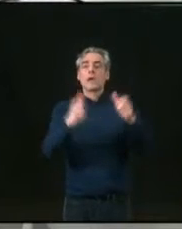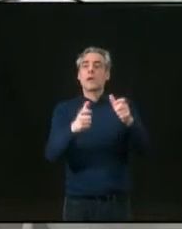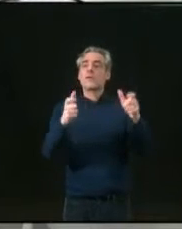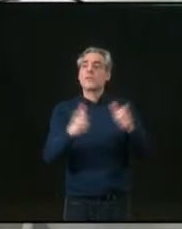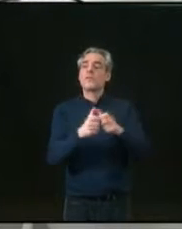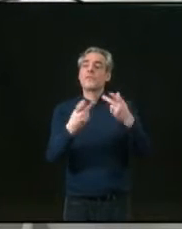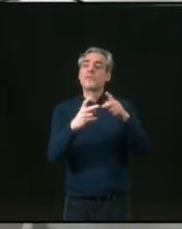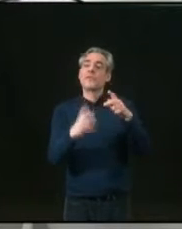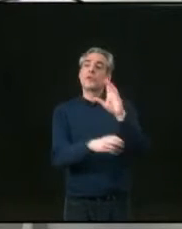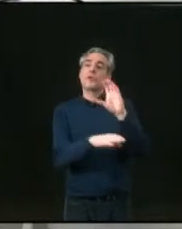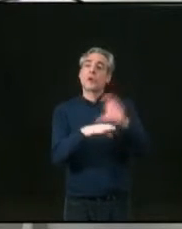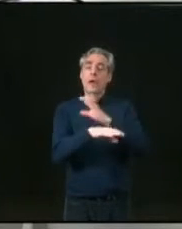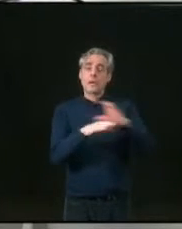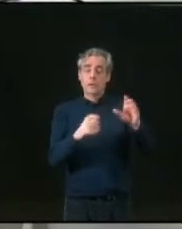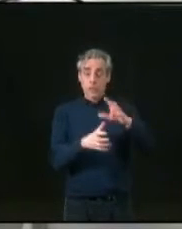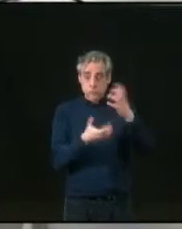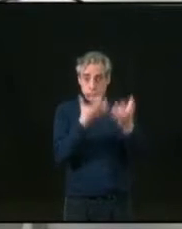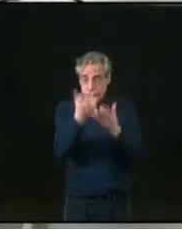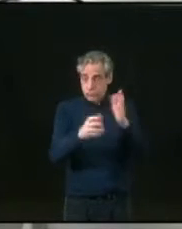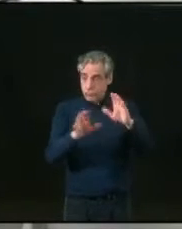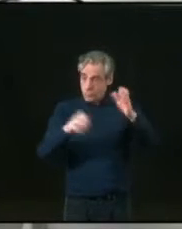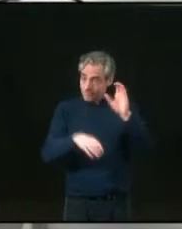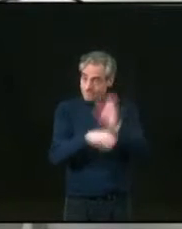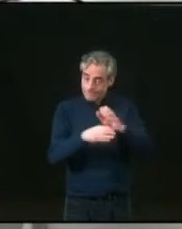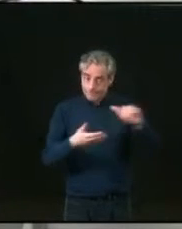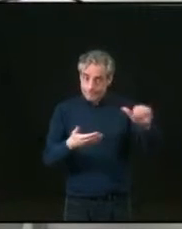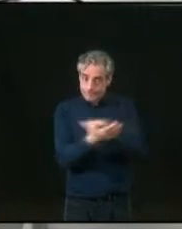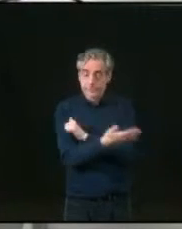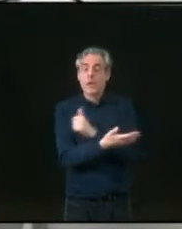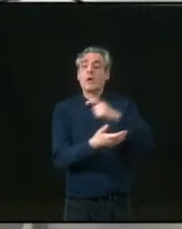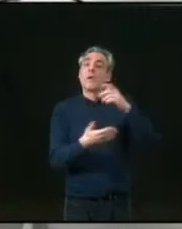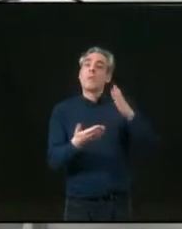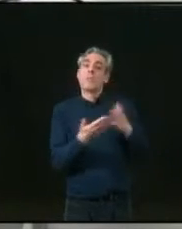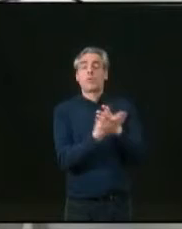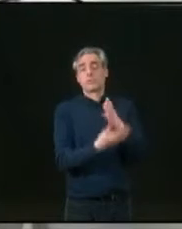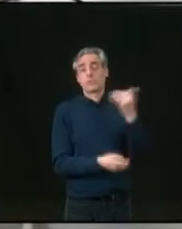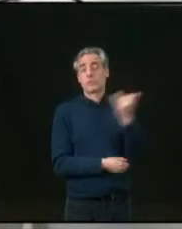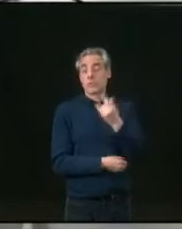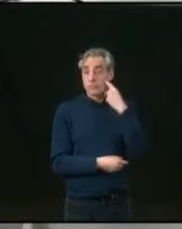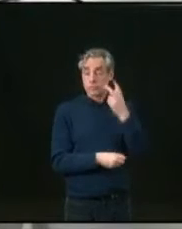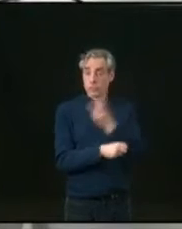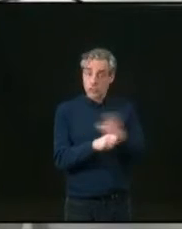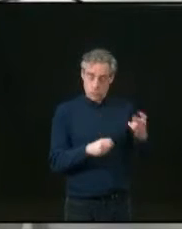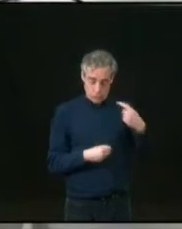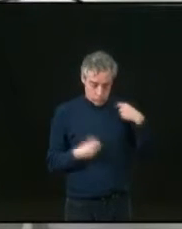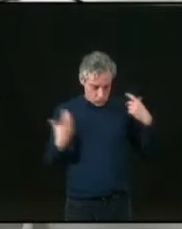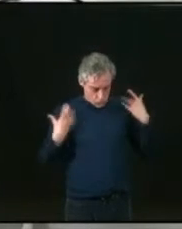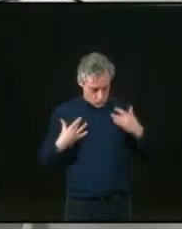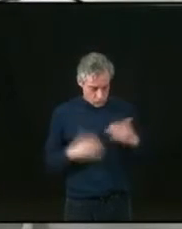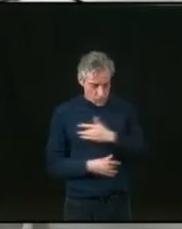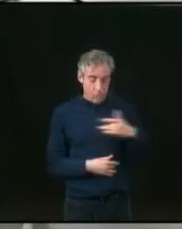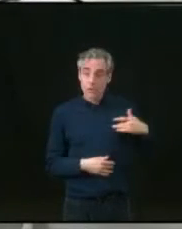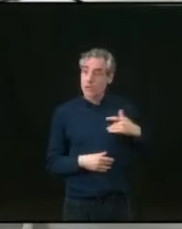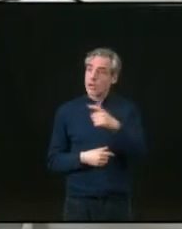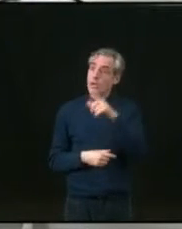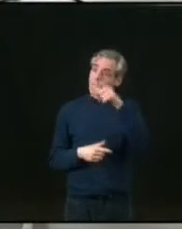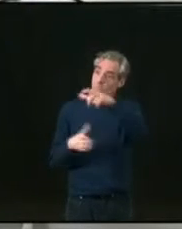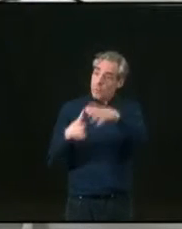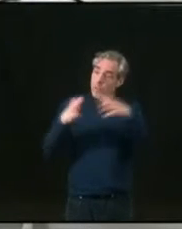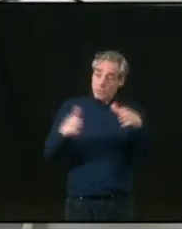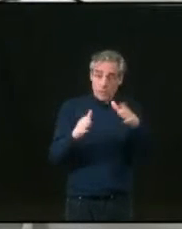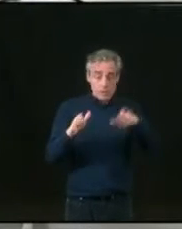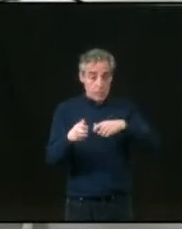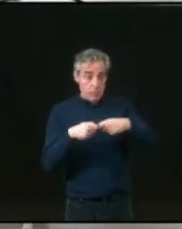Créteil et la construction d'un troisième four. Ce projet inutile et dangereux pour notre santé va à l'encontre de tous les engagements pris par la majorité,